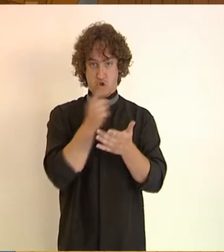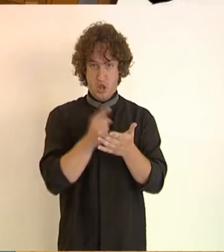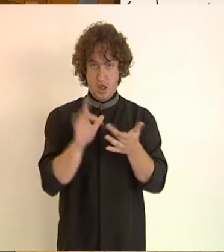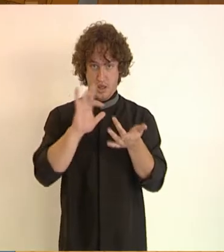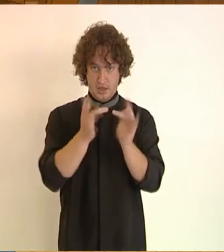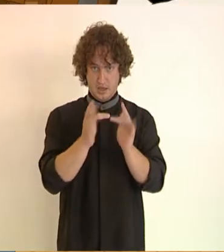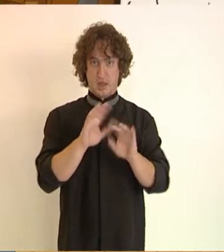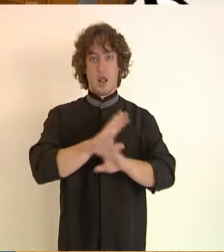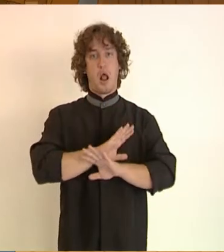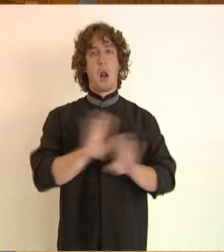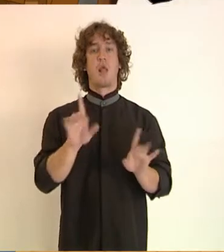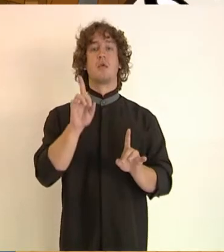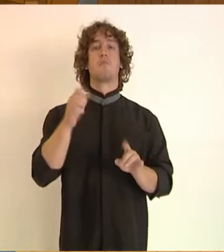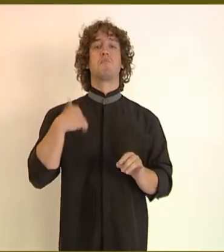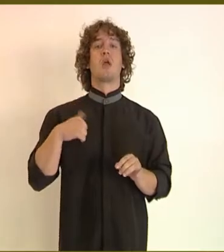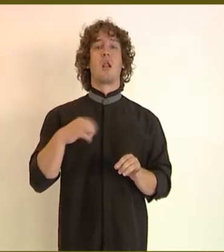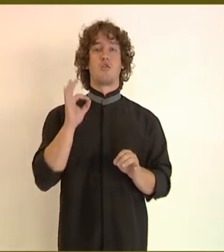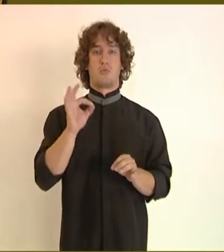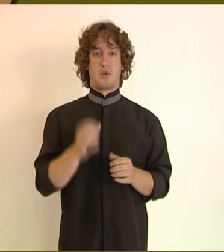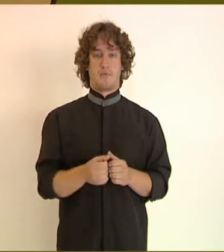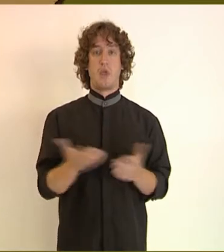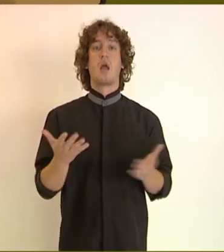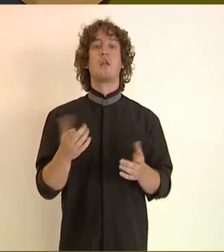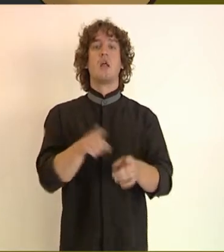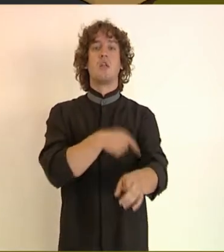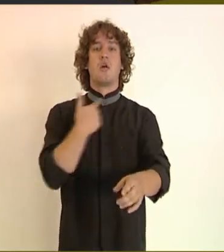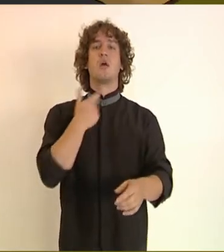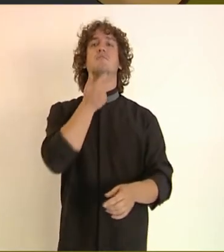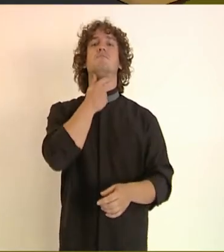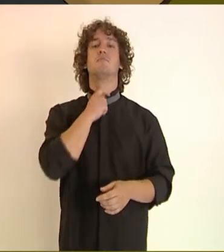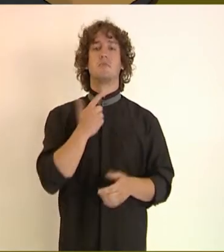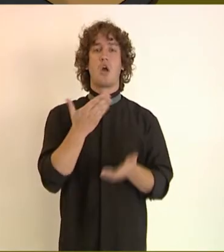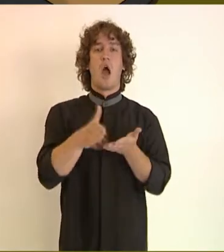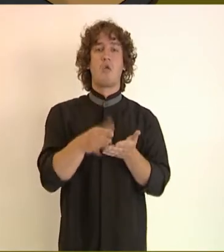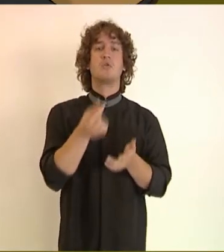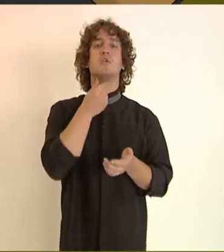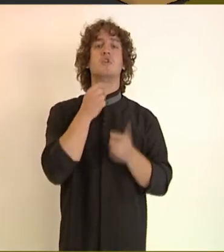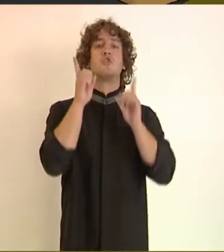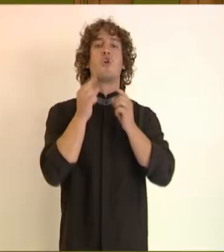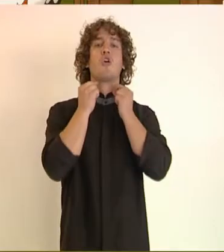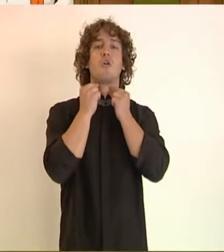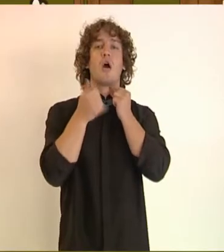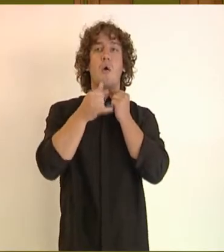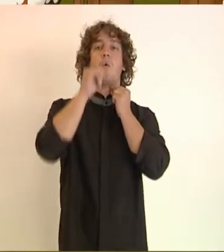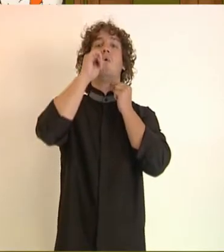Kde ste Toľko? Vysmedol som. Halúšky sa mi v Gágore vzpriečia.